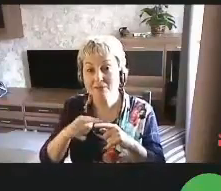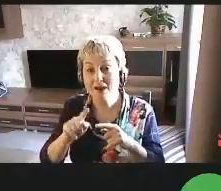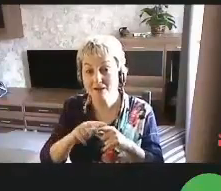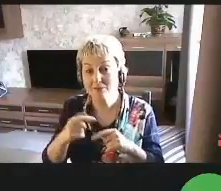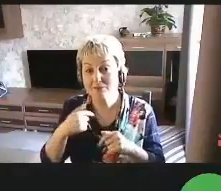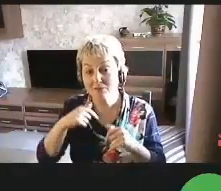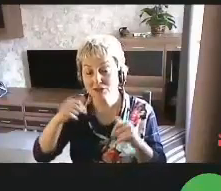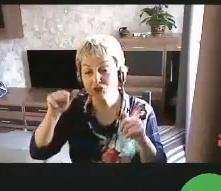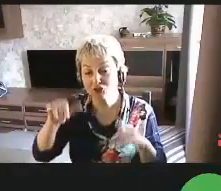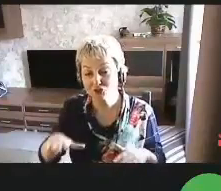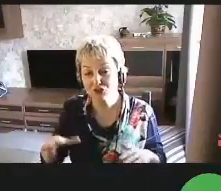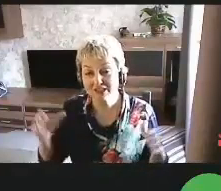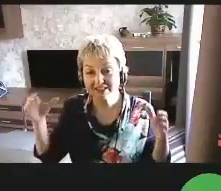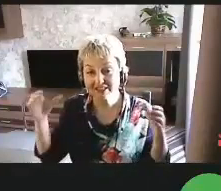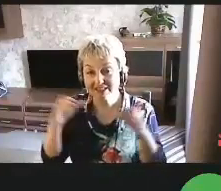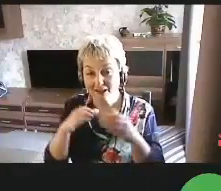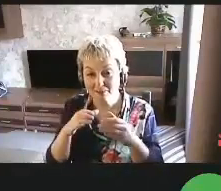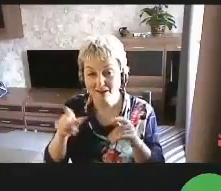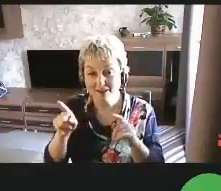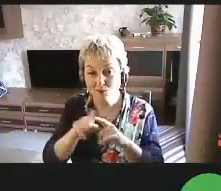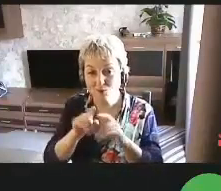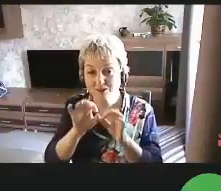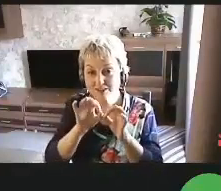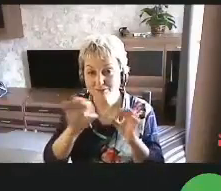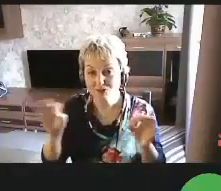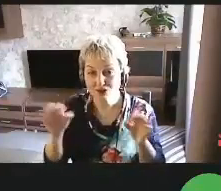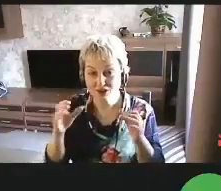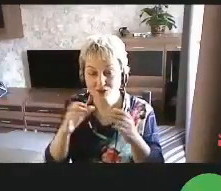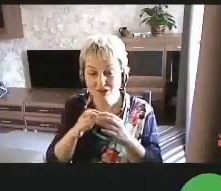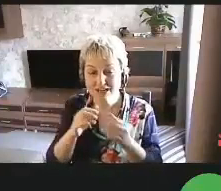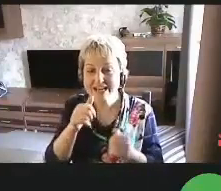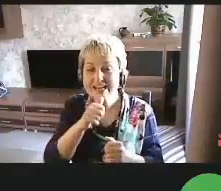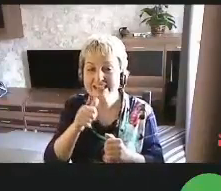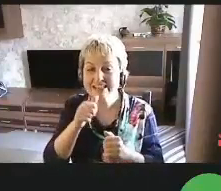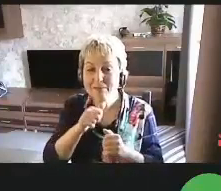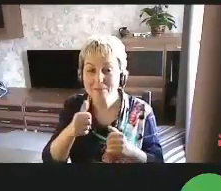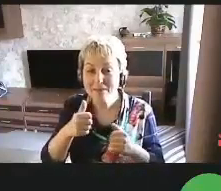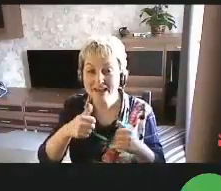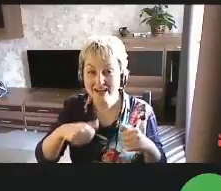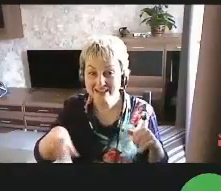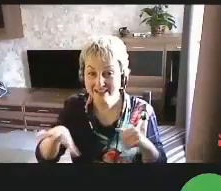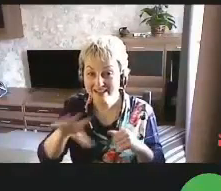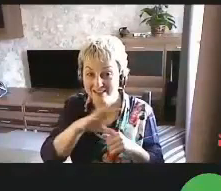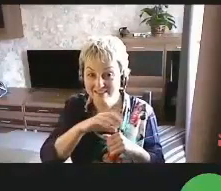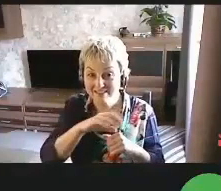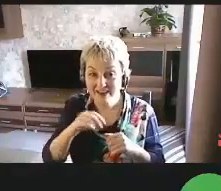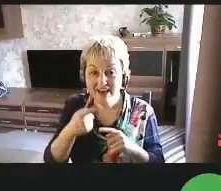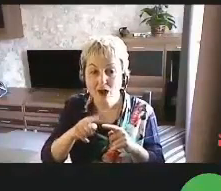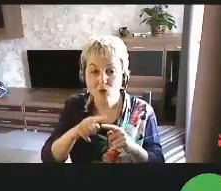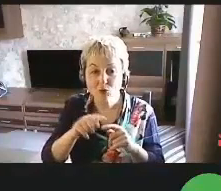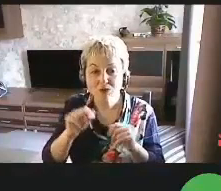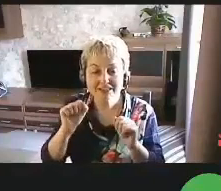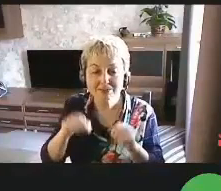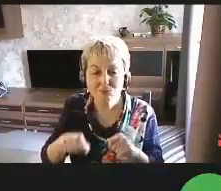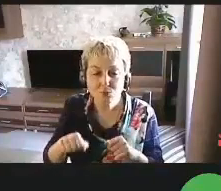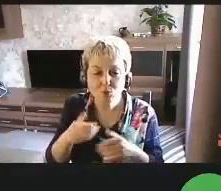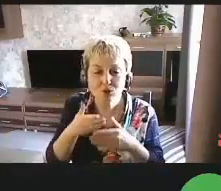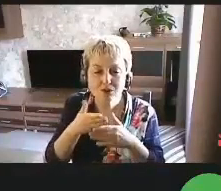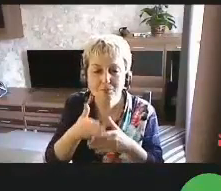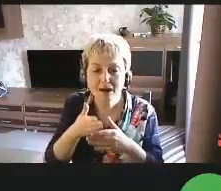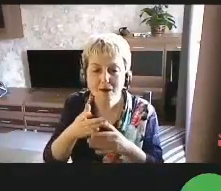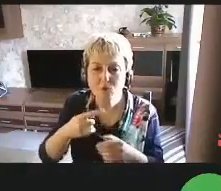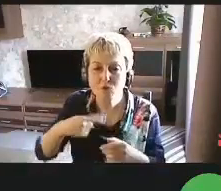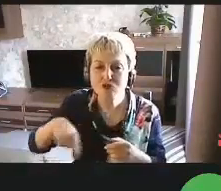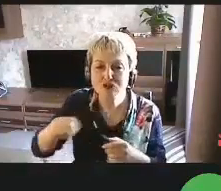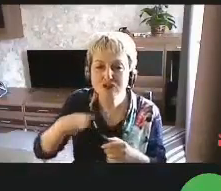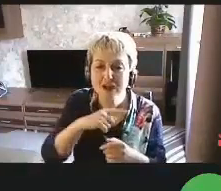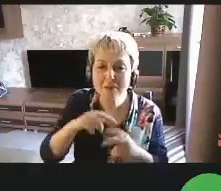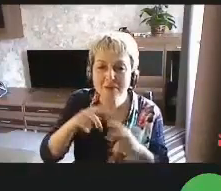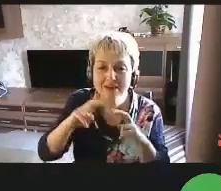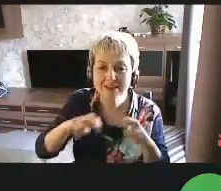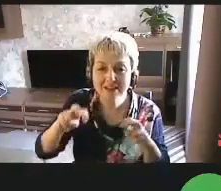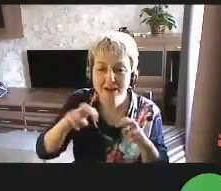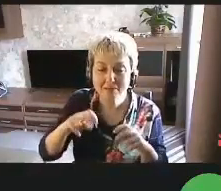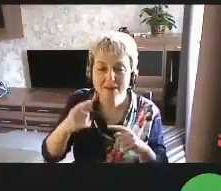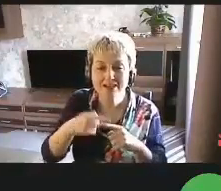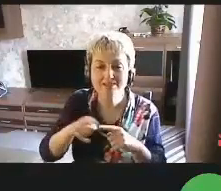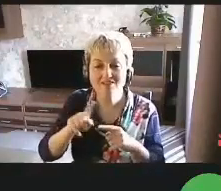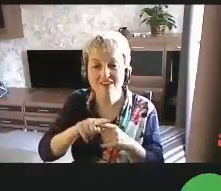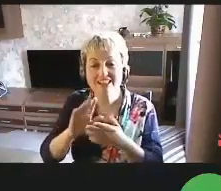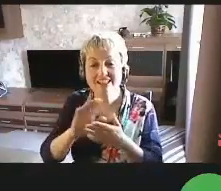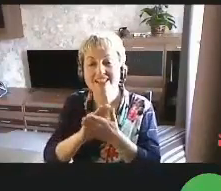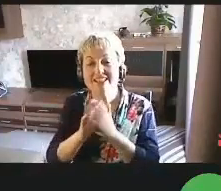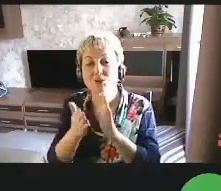поэтому мы решили собрать такую замечательную группу экспертов, которые смогут помочь нам разобраться в этой